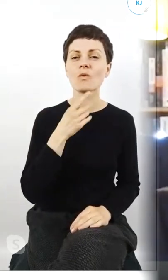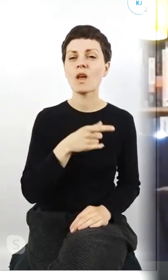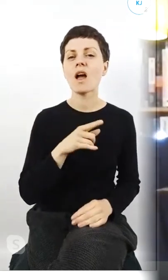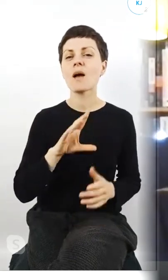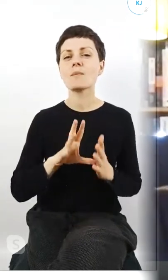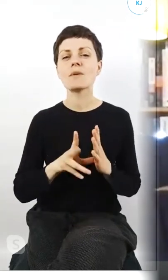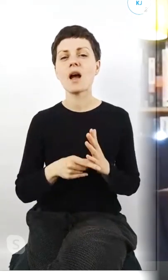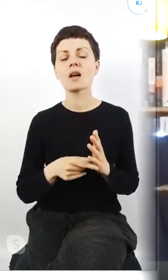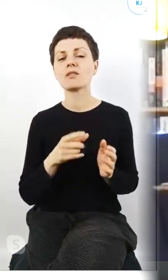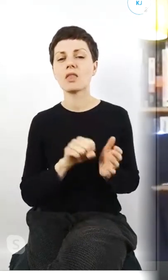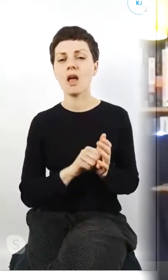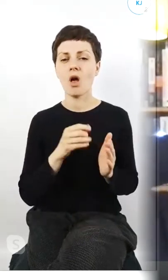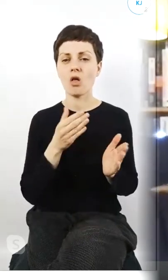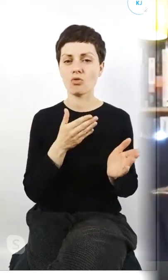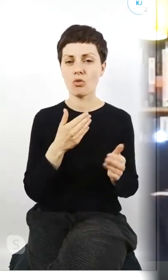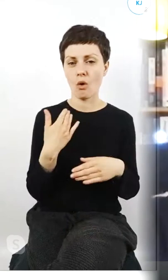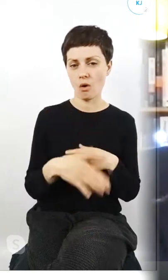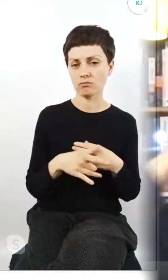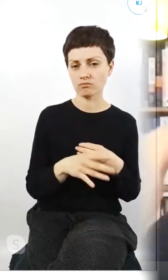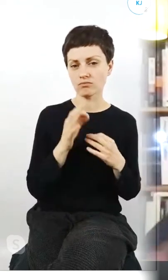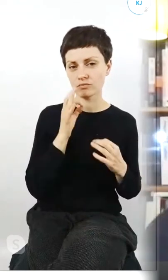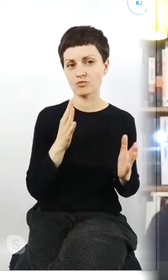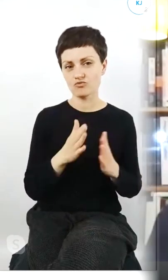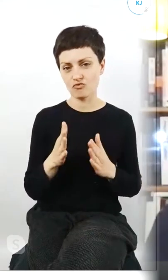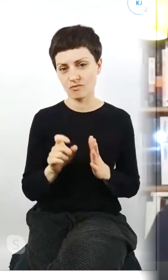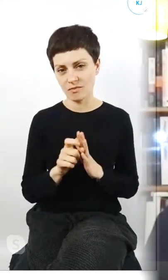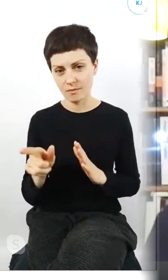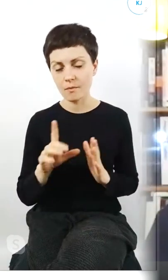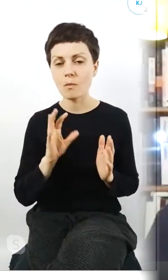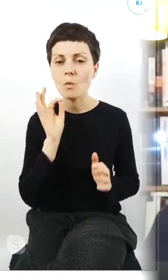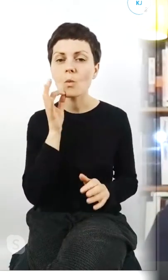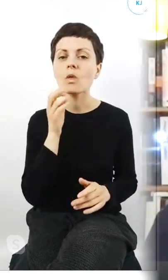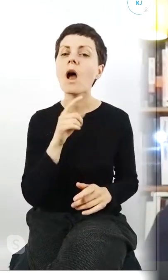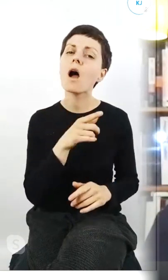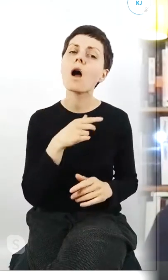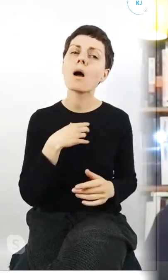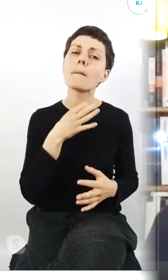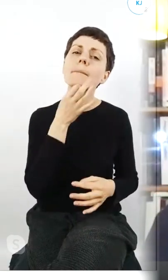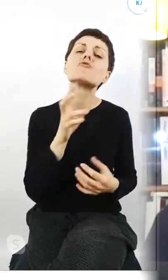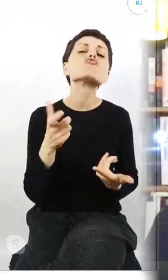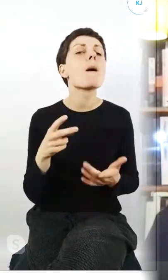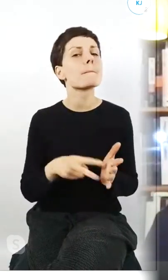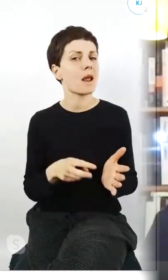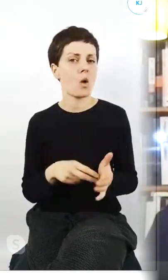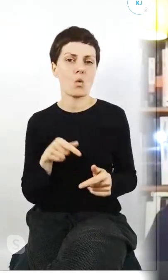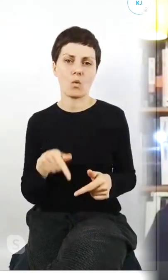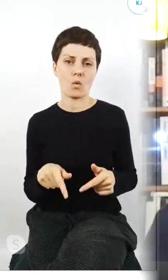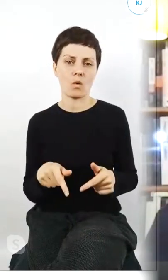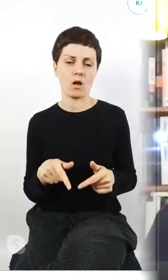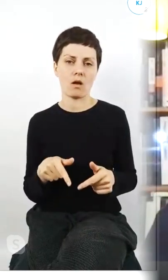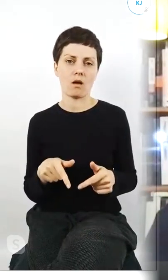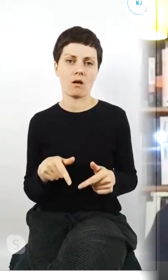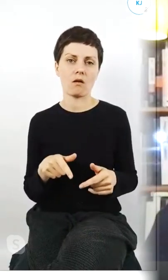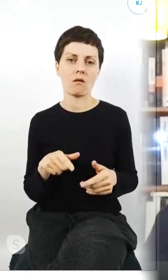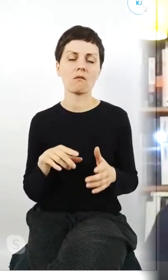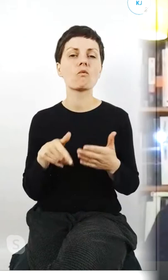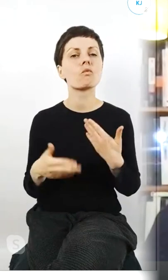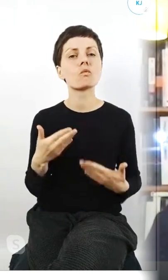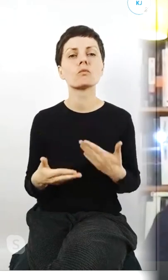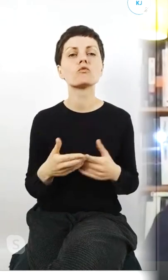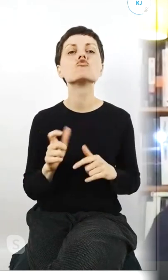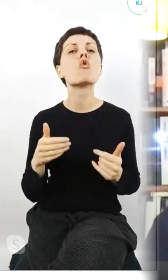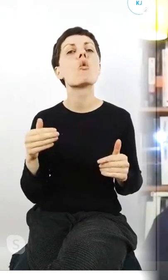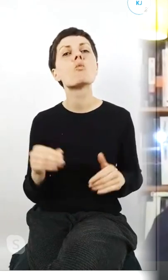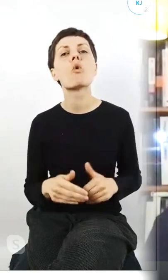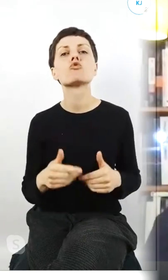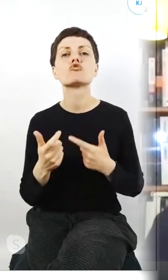wprost jakby artykułował ale czego brakuje w takim razie co powinno być co można zrobić